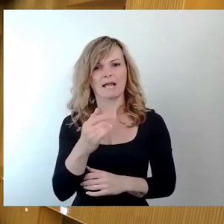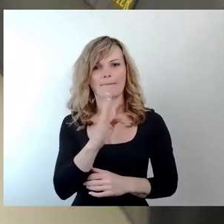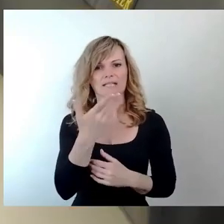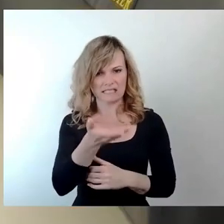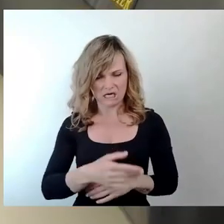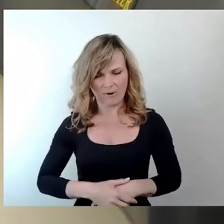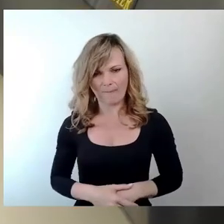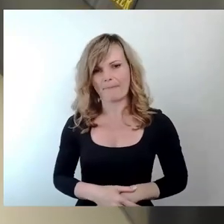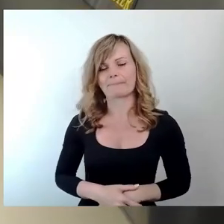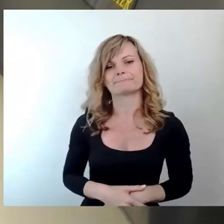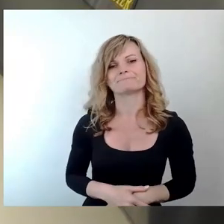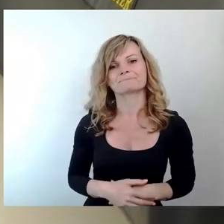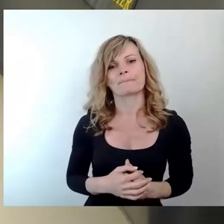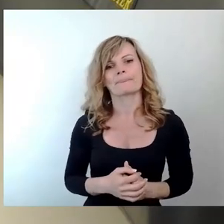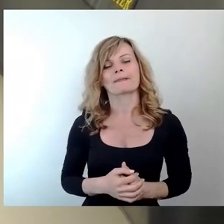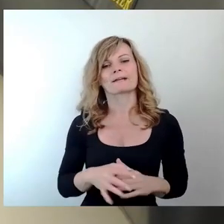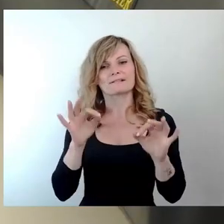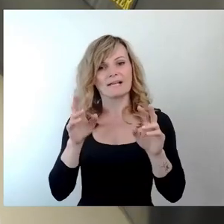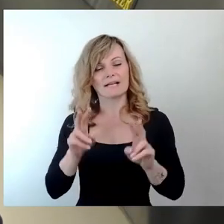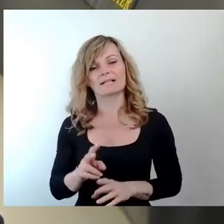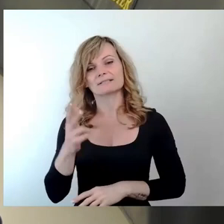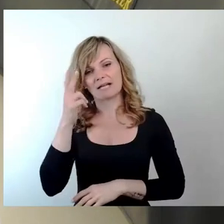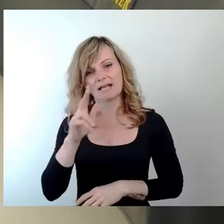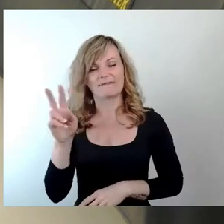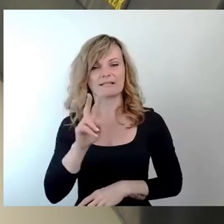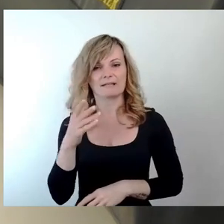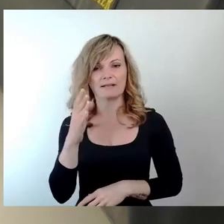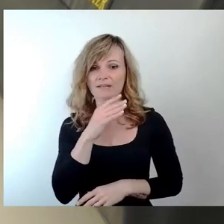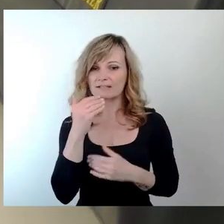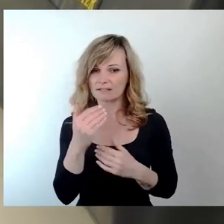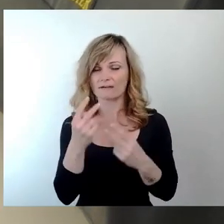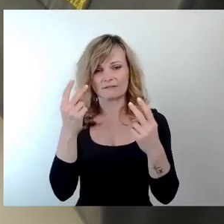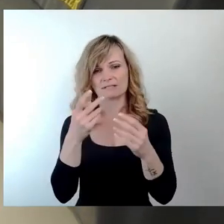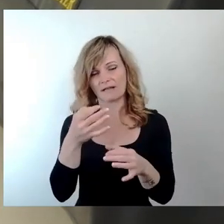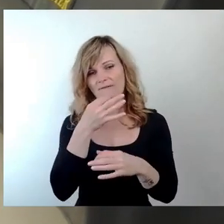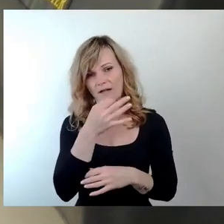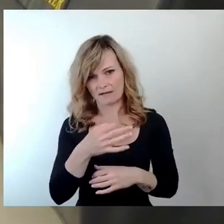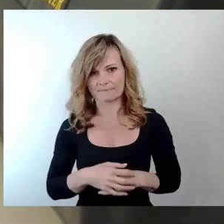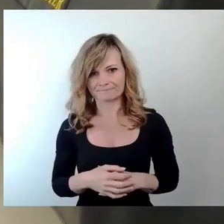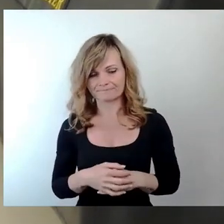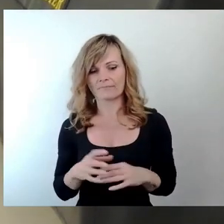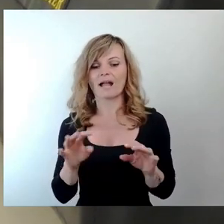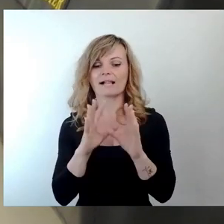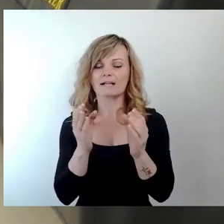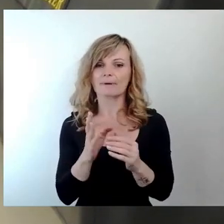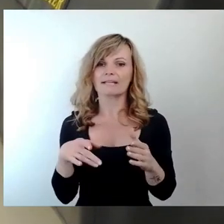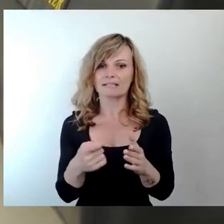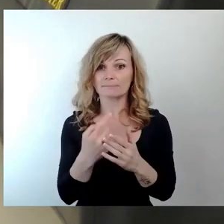Ja, sehr geehrter Herr Vetterlein, auch hier vielen Dank für die wichtige Frage. Grundsätzlich gilt, wir haben eine positive